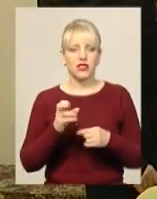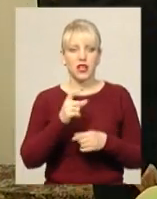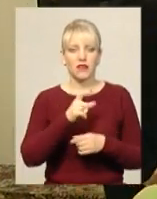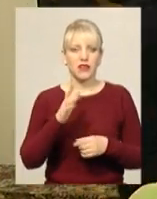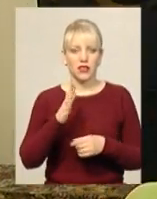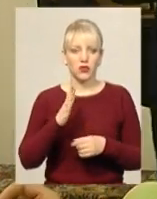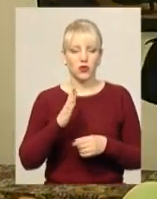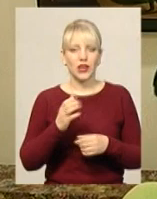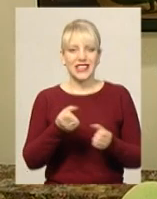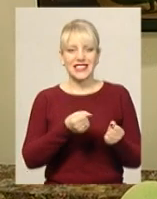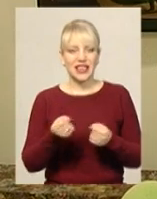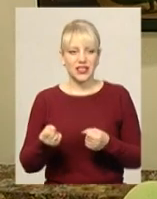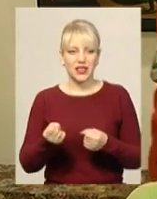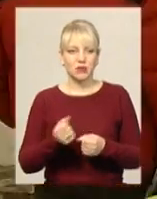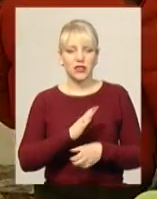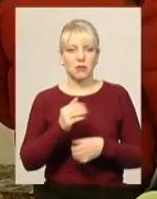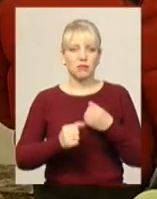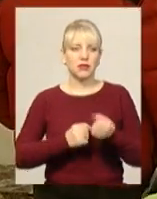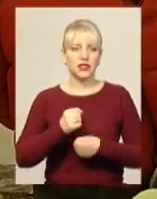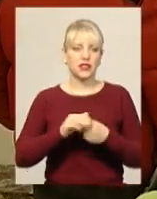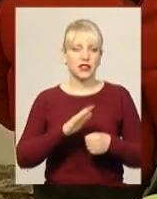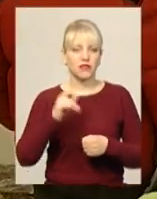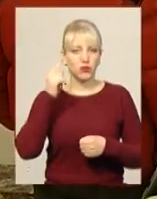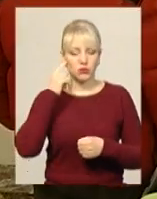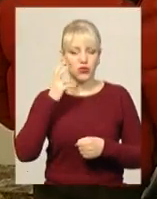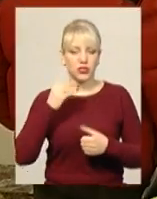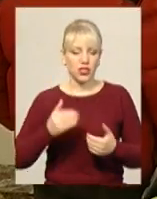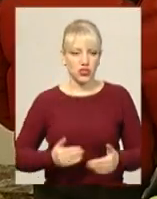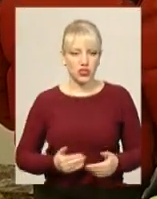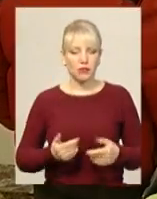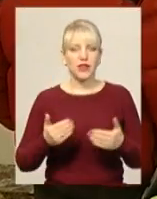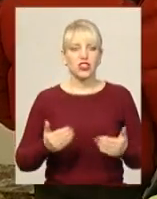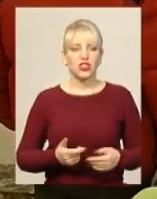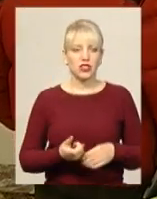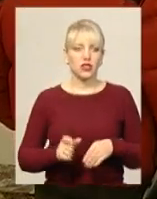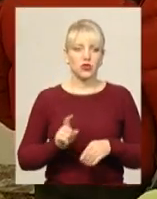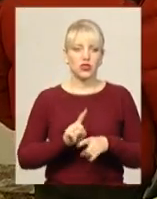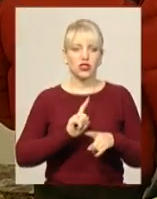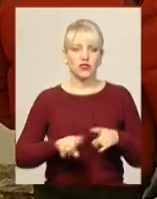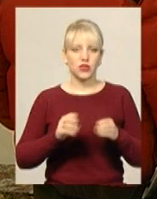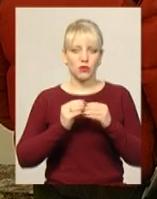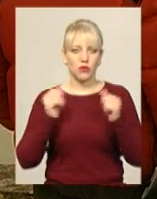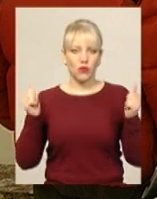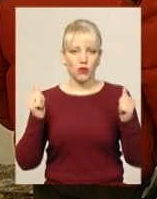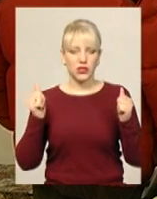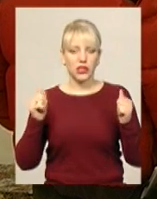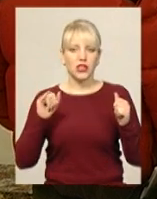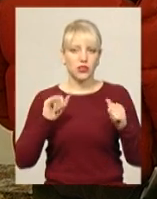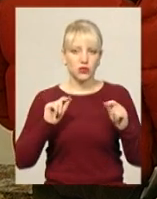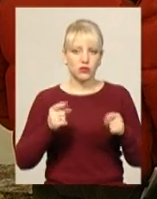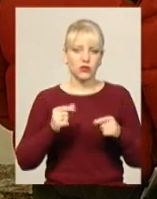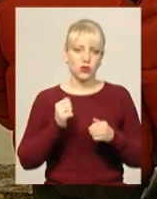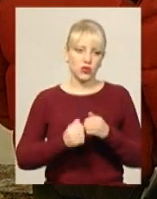затриматись і не бігти, не задумуючись над життям. Життя дуже швидко проходить, і тому